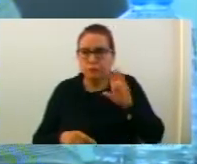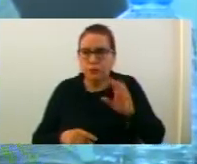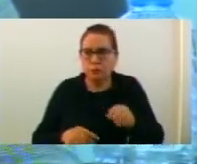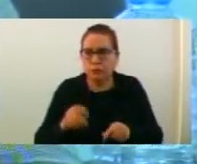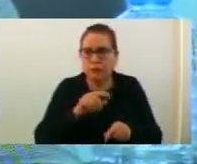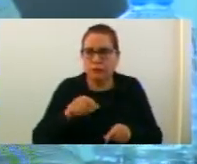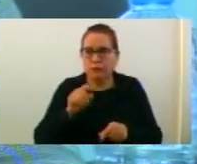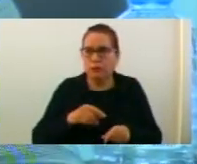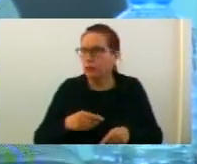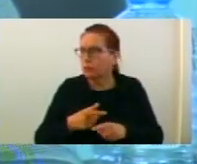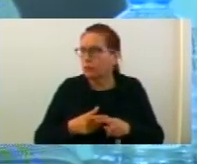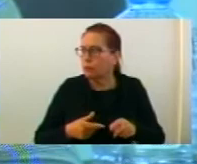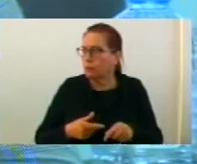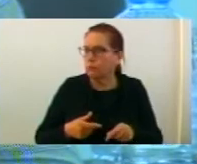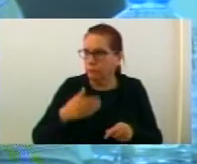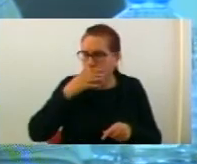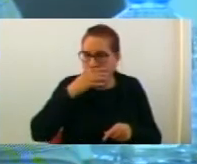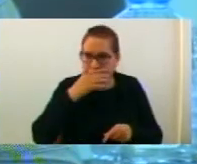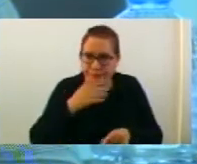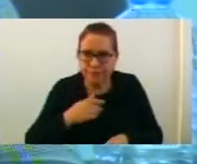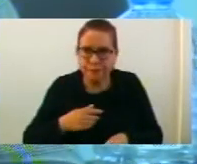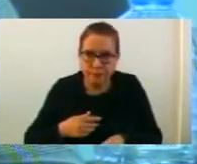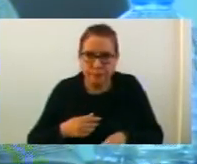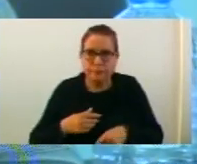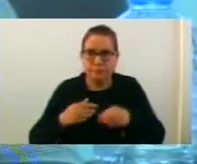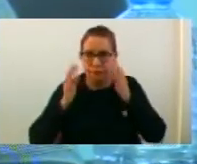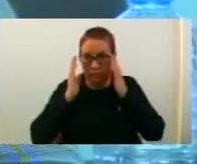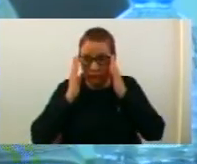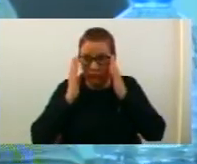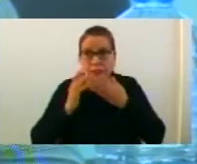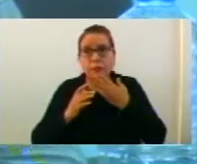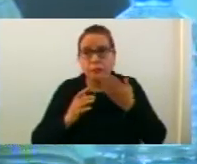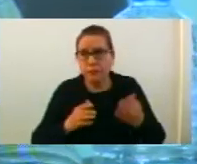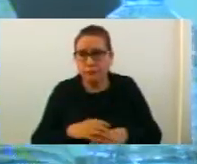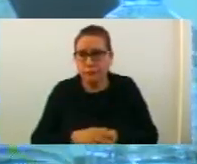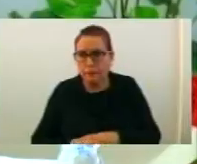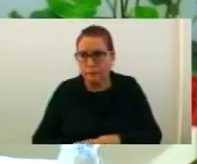500 евра би биле вистинско субвенционирање. От прилика. Ви благодарам.